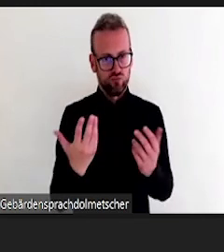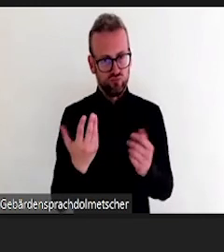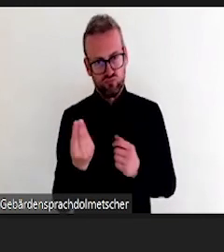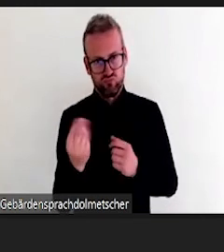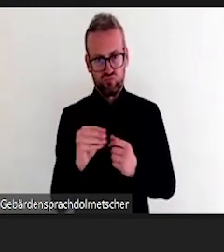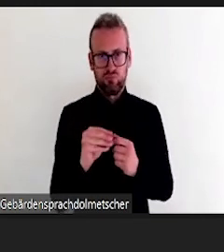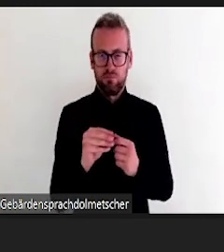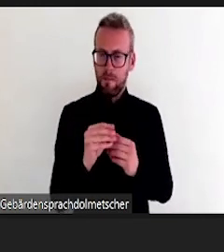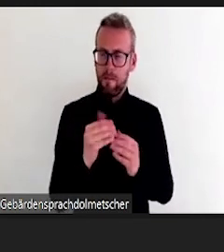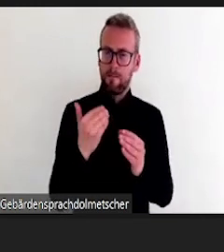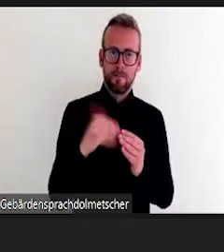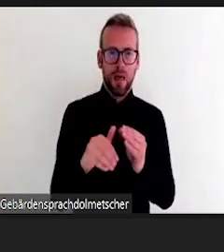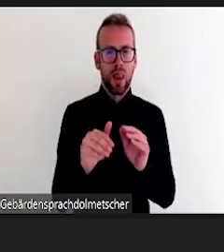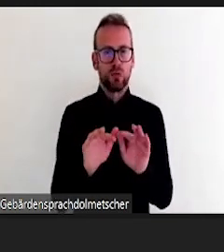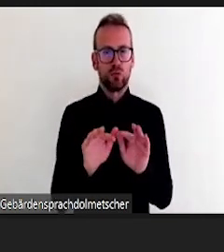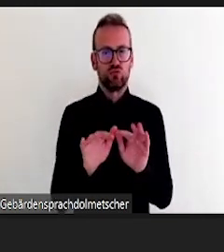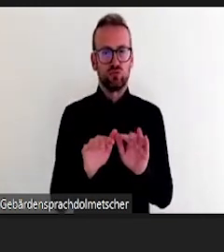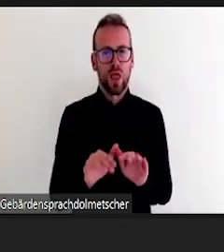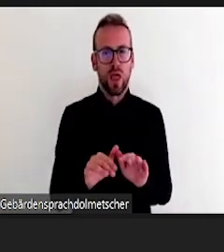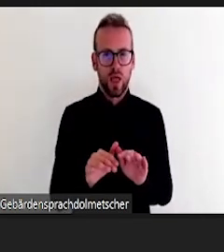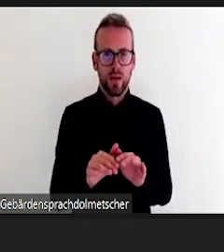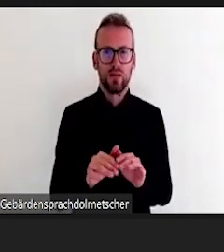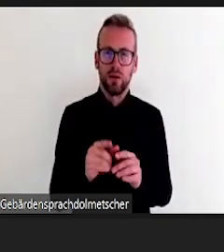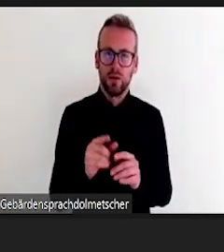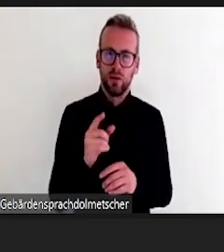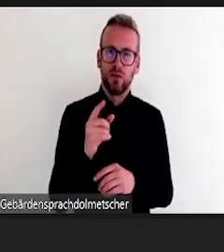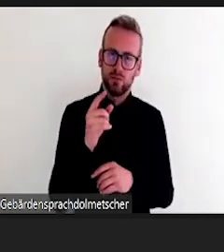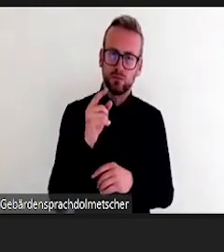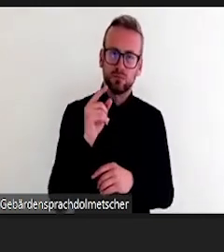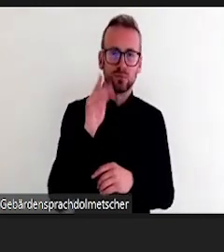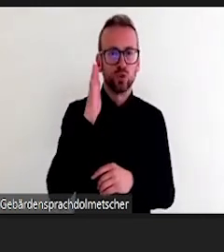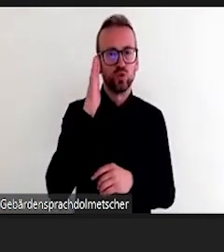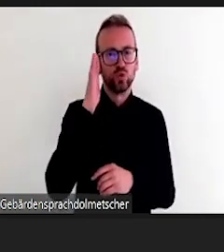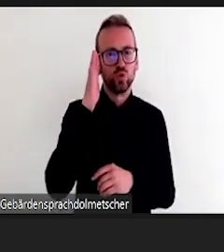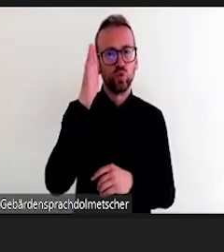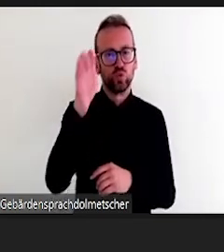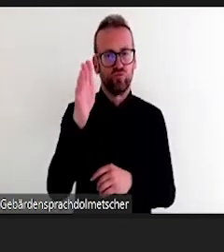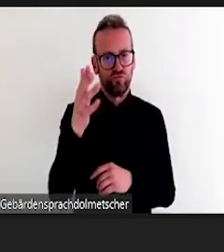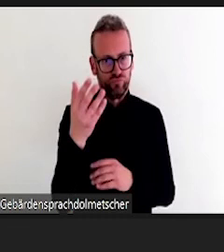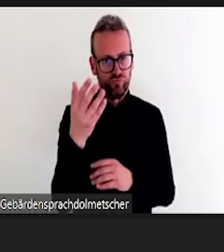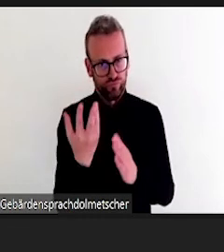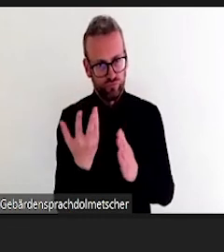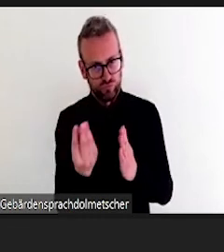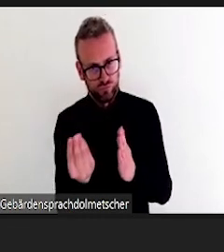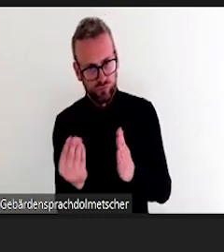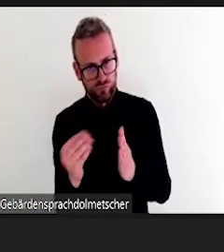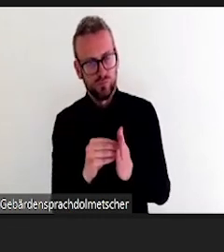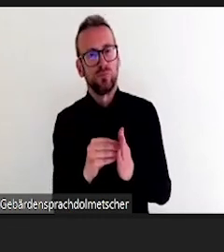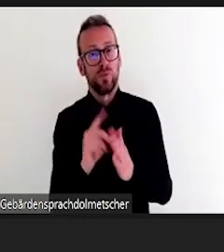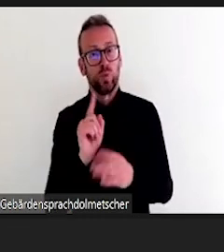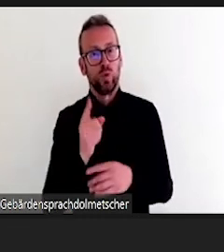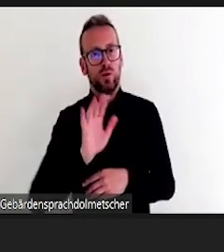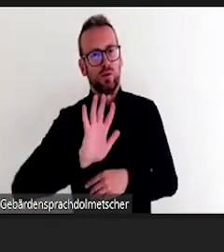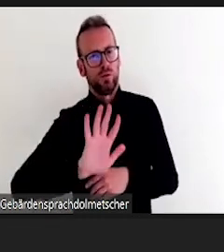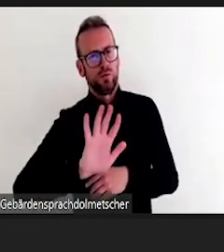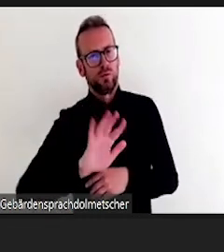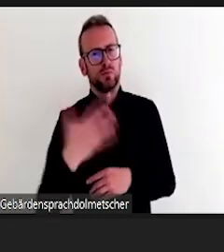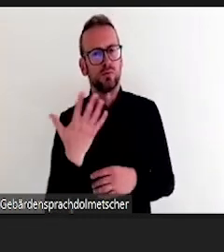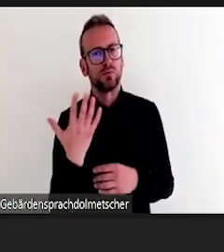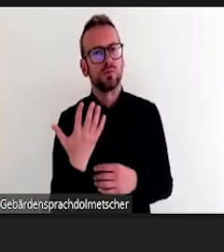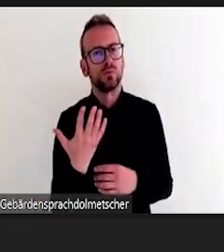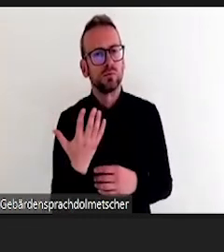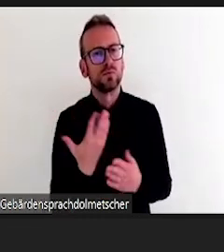die Mail ins nächste Semester, zum Studienabschluss, bis zum nächsten Praktikum vordatieren und dann schicken lassen.